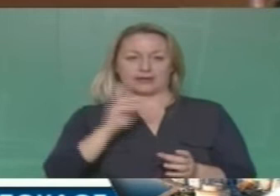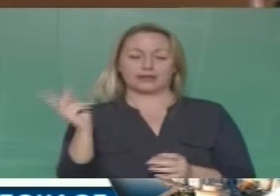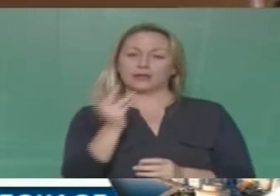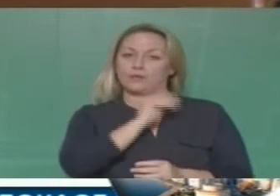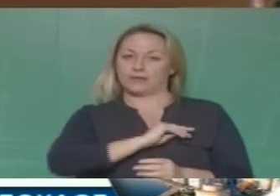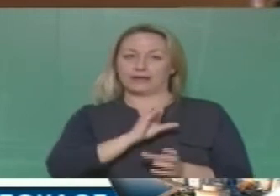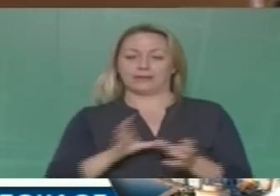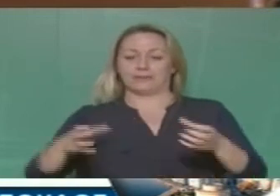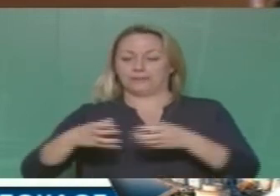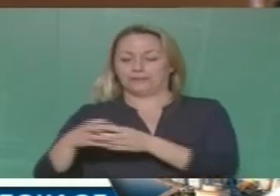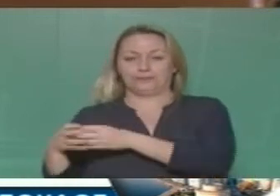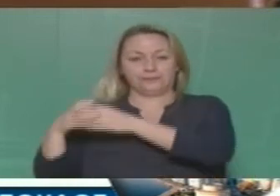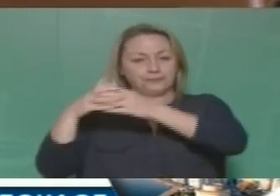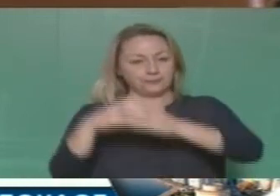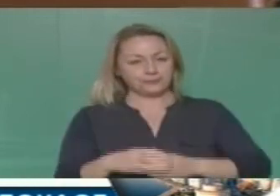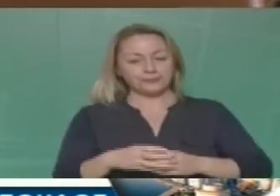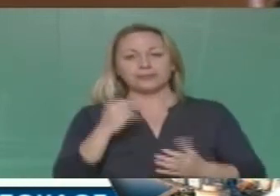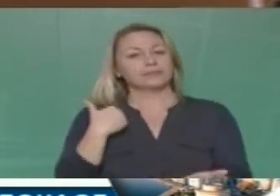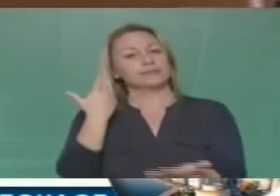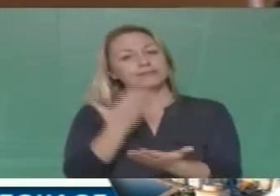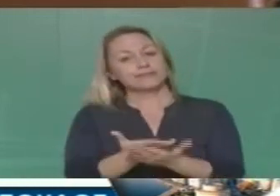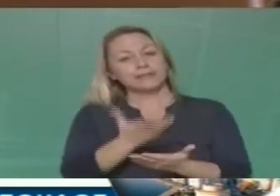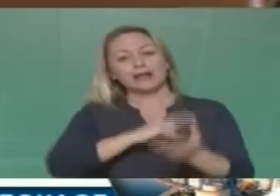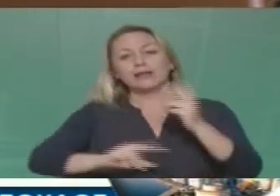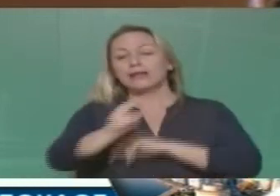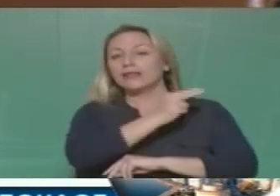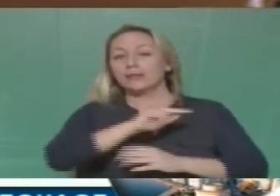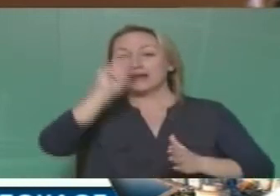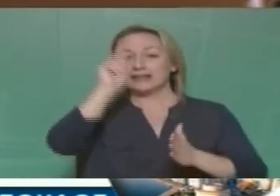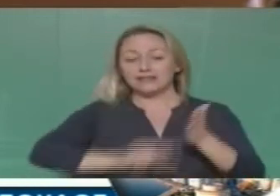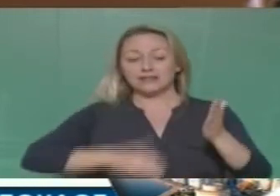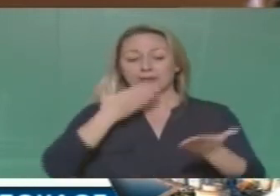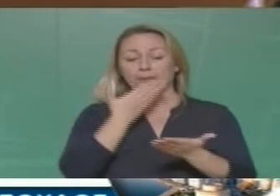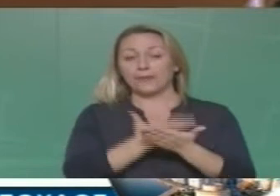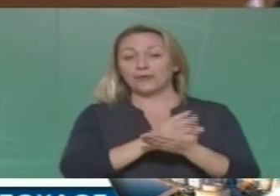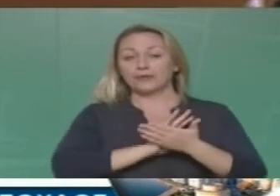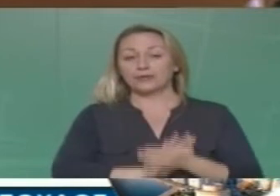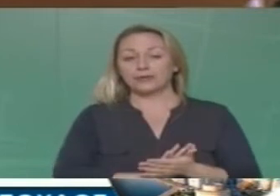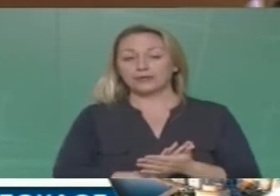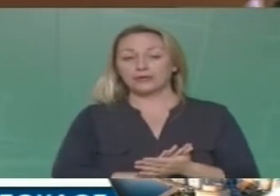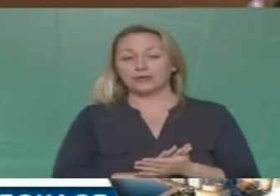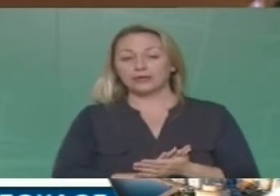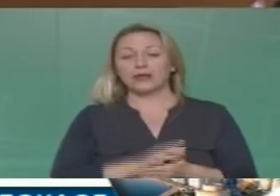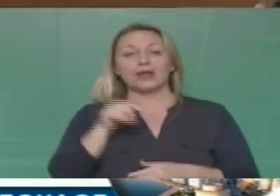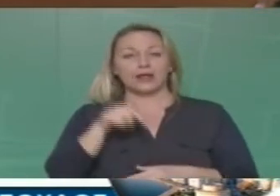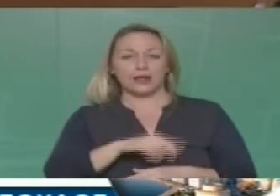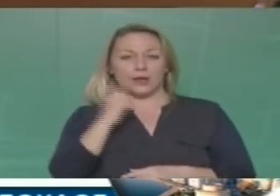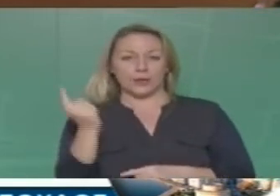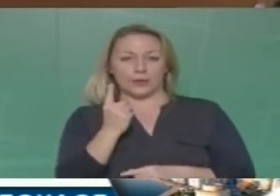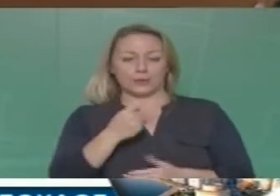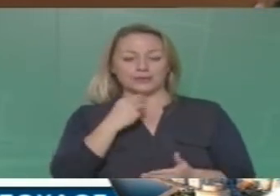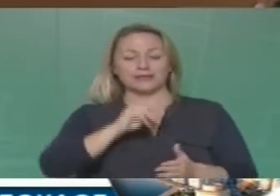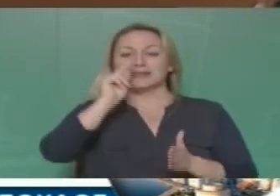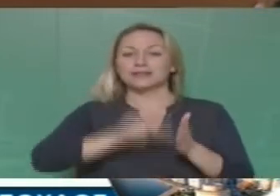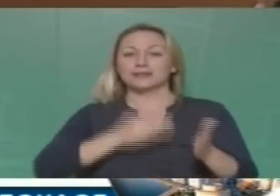ονομάζομαι, και έφεσαν το ζήτημά τους σχετικά με τη λήξη της σύμβασης και ποια είναι η τοποθέτηση που οι περισσότερες συμβάσεις λύγουν τον επόμενο φλεβάρι